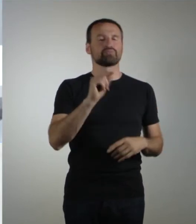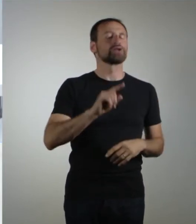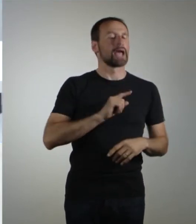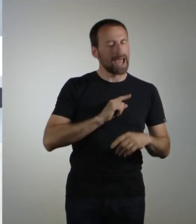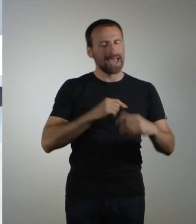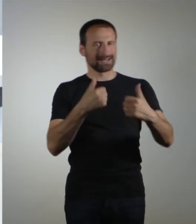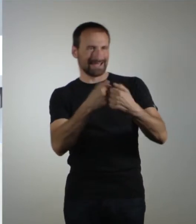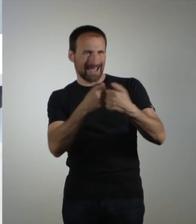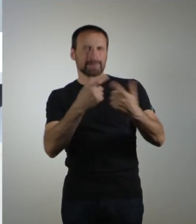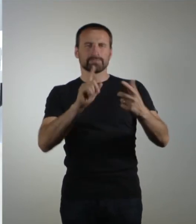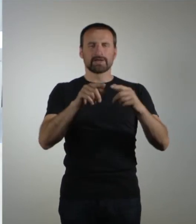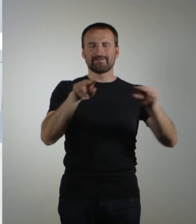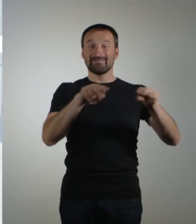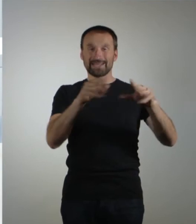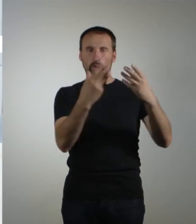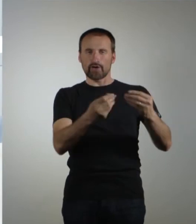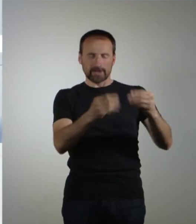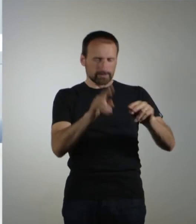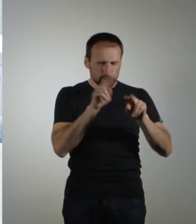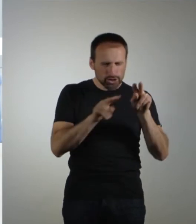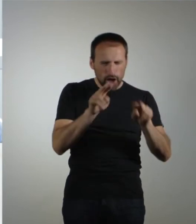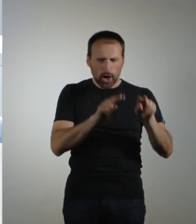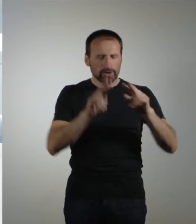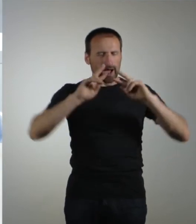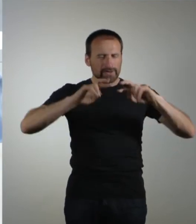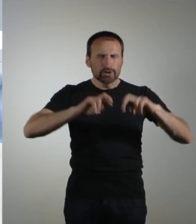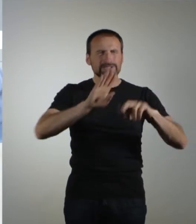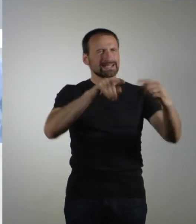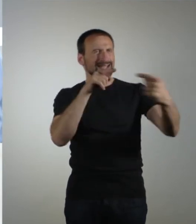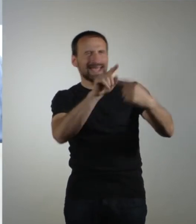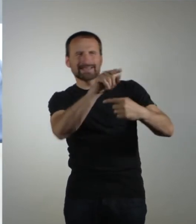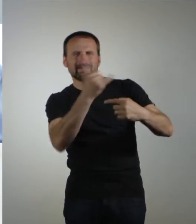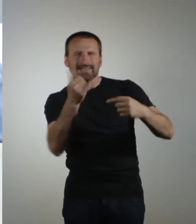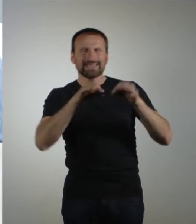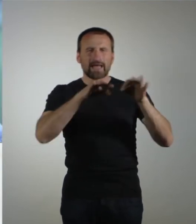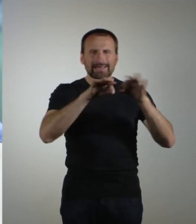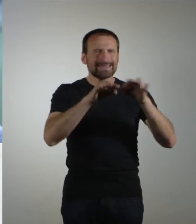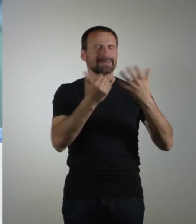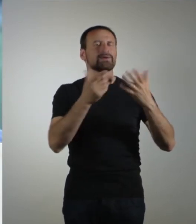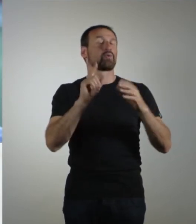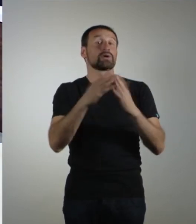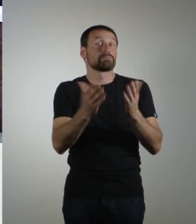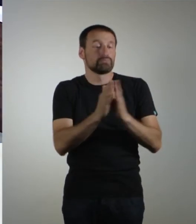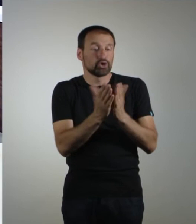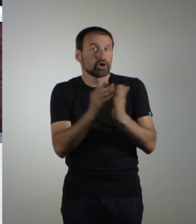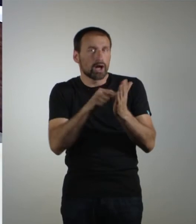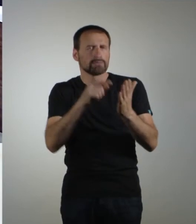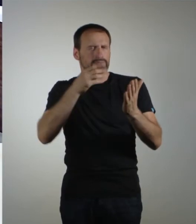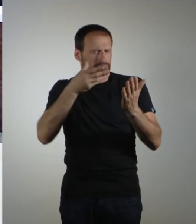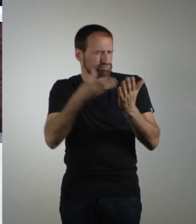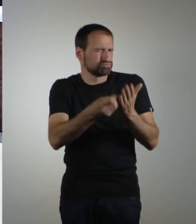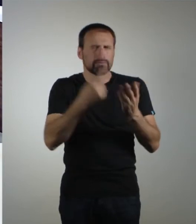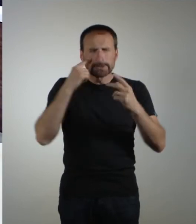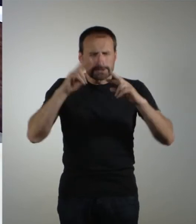Taktikbücher, wo man reinschreibt, wie der Gegner sich verhält, in welchen Situationen. Und das steht eigentlich richtigem Sport im Nichts nach. Aber jetzt mal